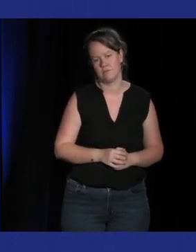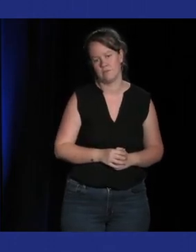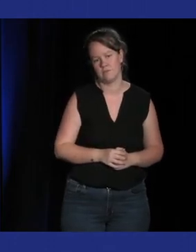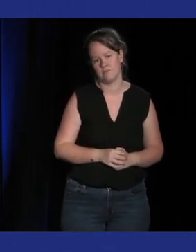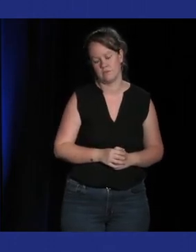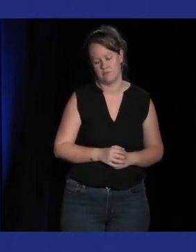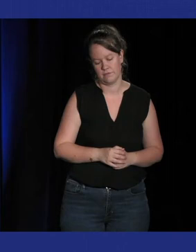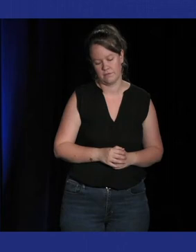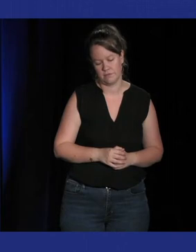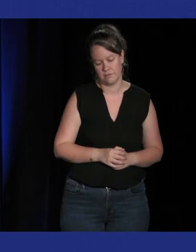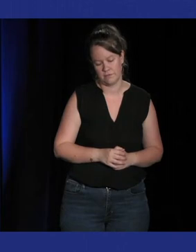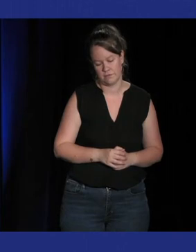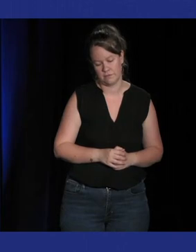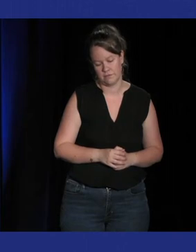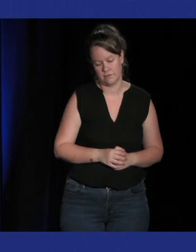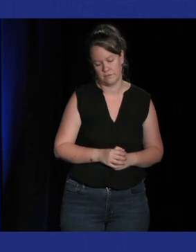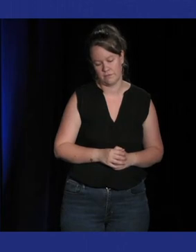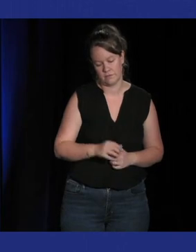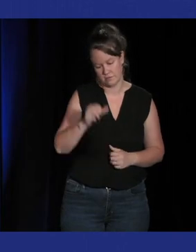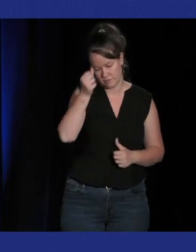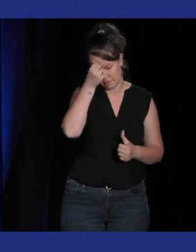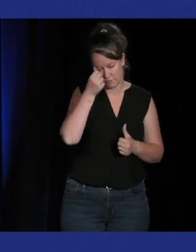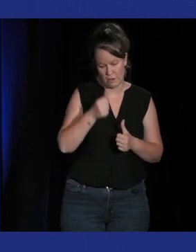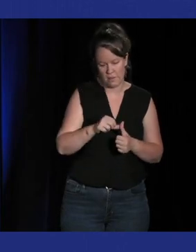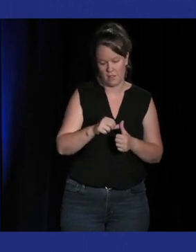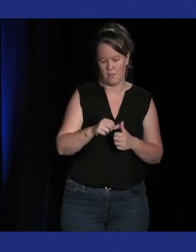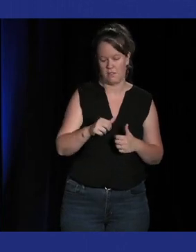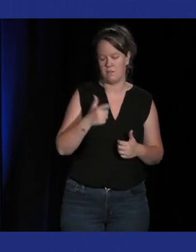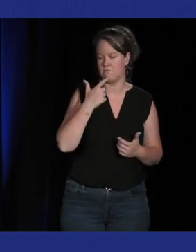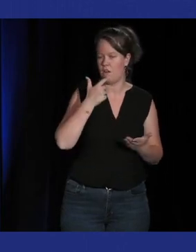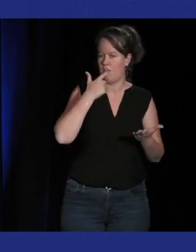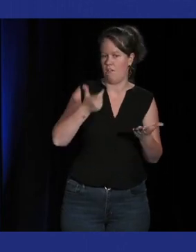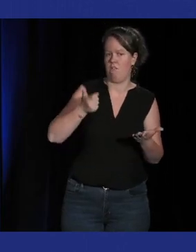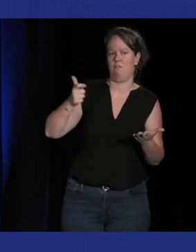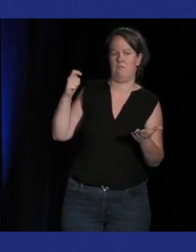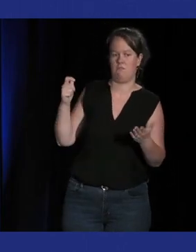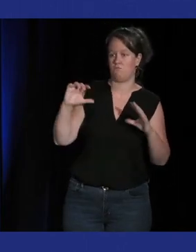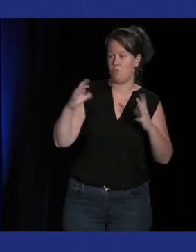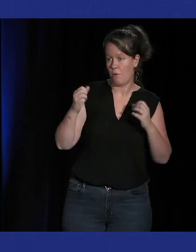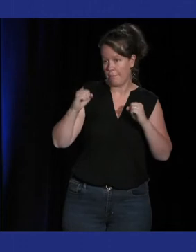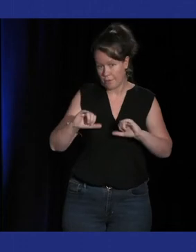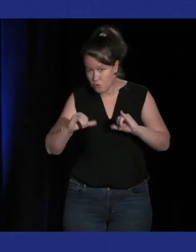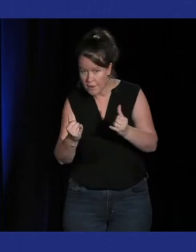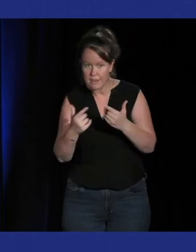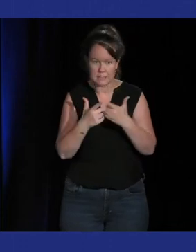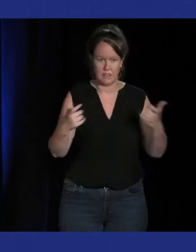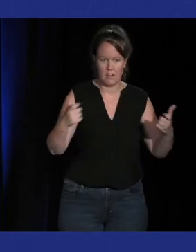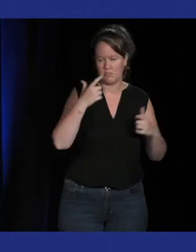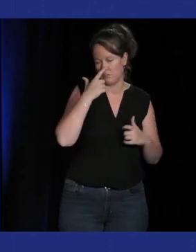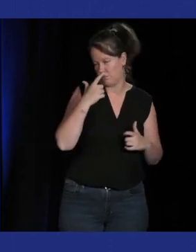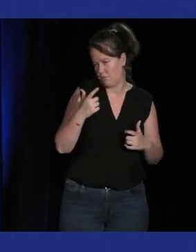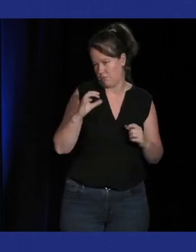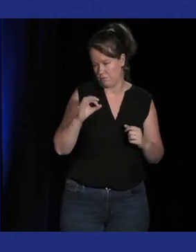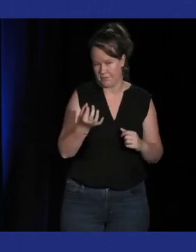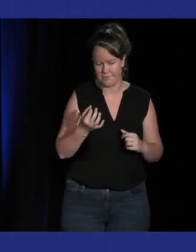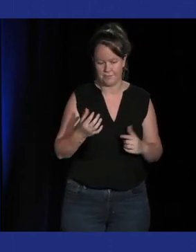vachement mis en avant pendant les précédentes tables rondes et je pense qu'on est encore un petit peu là-dessus mais je sais qu'il y a un champion